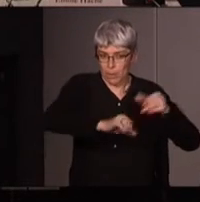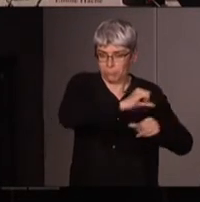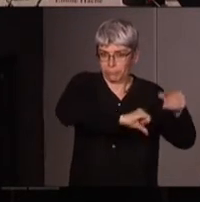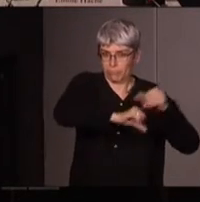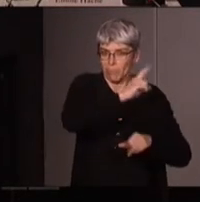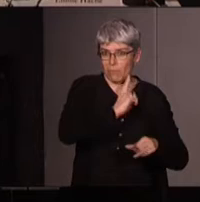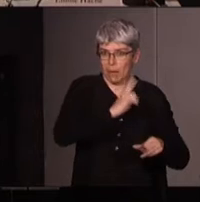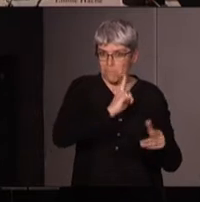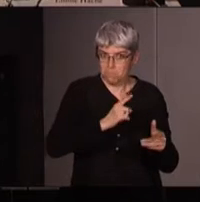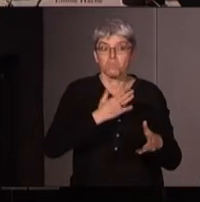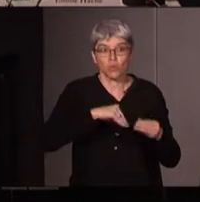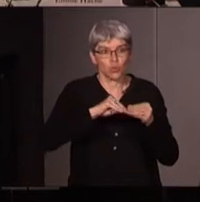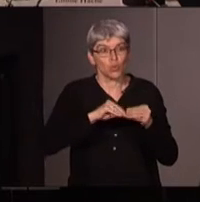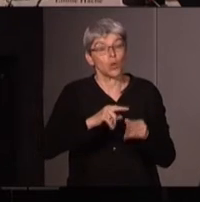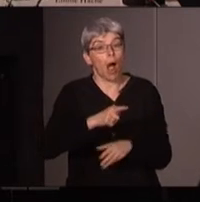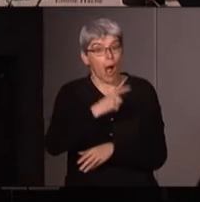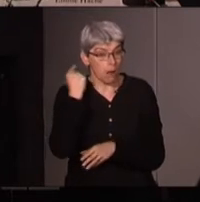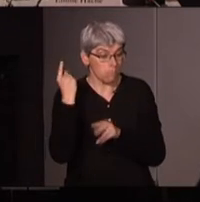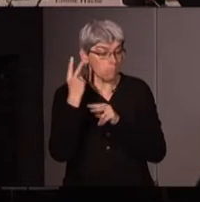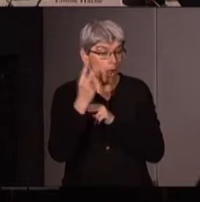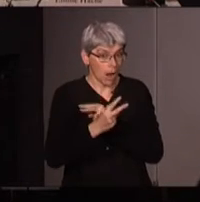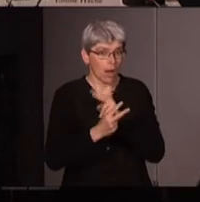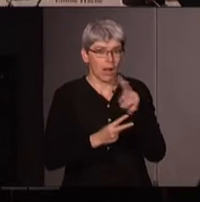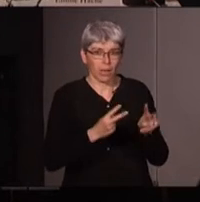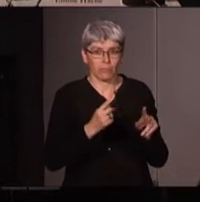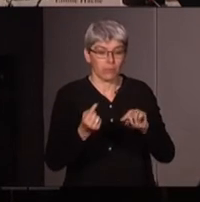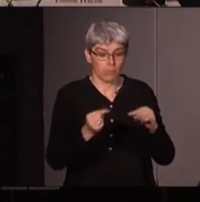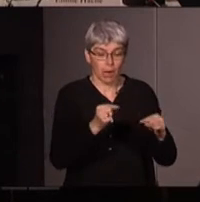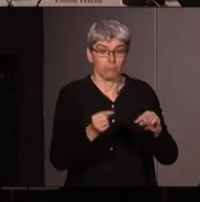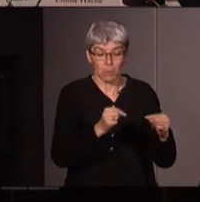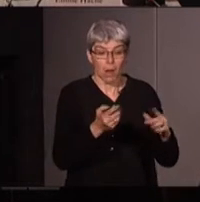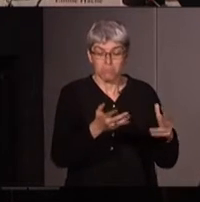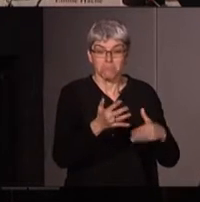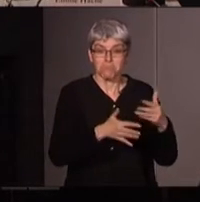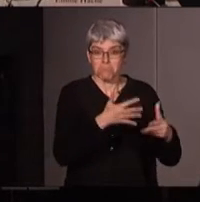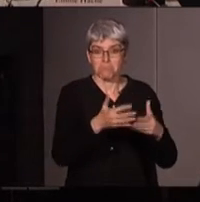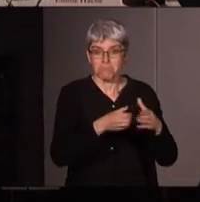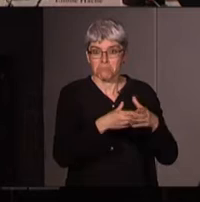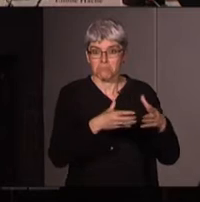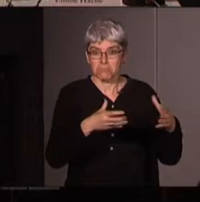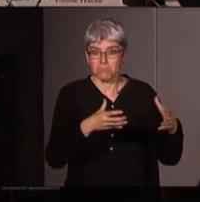femmes puis sont arrivées les premiers hommes et puis a éclaté le débat et puis ça a pris